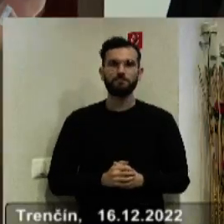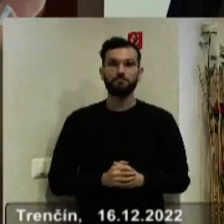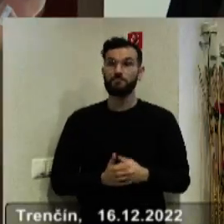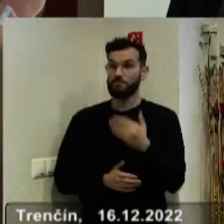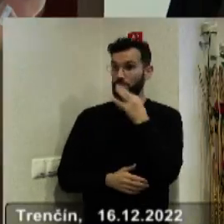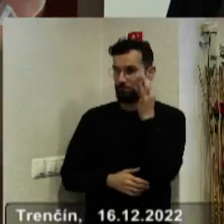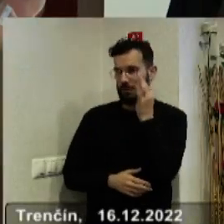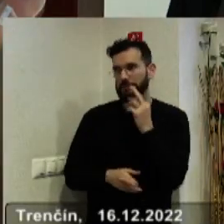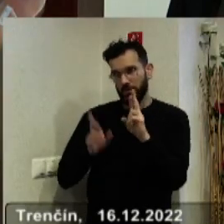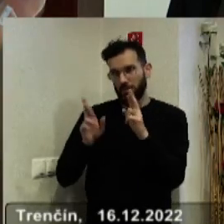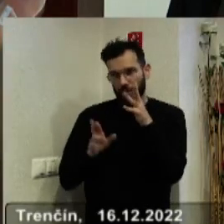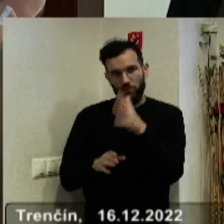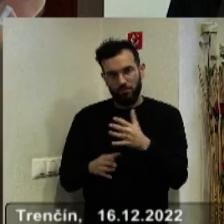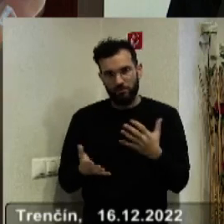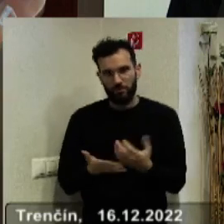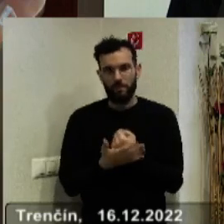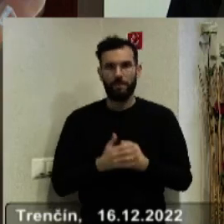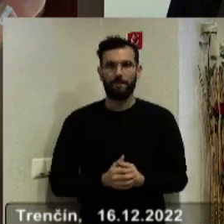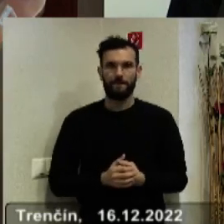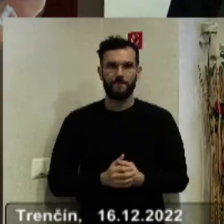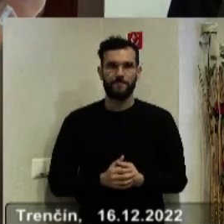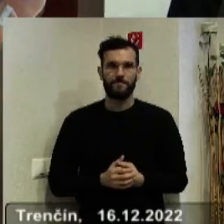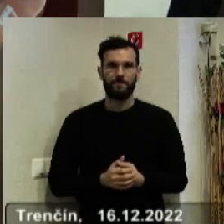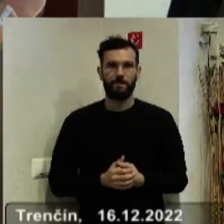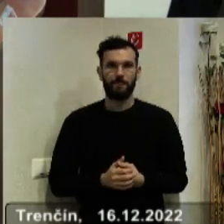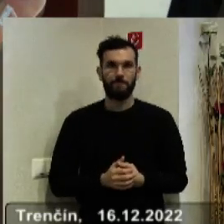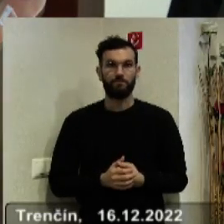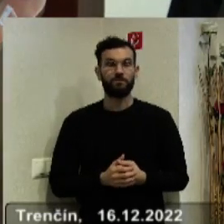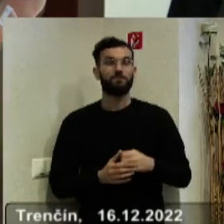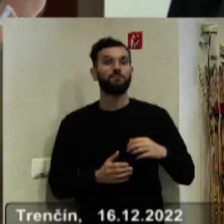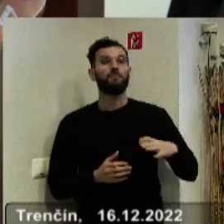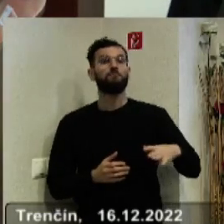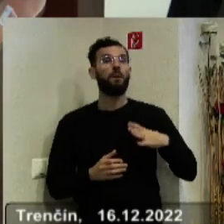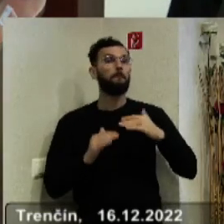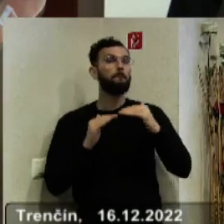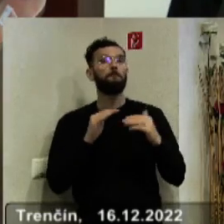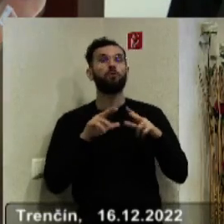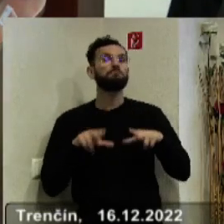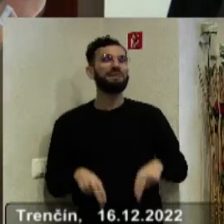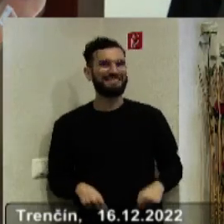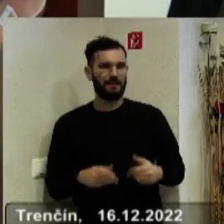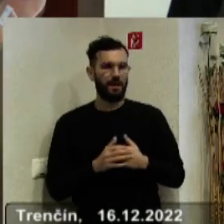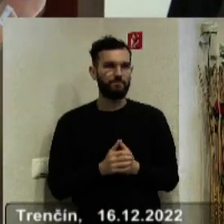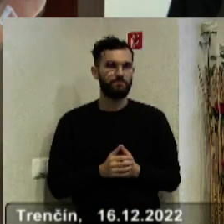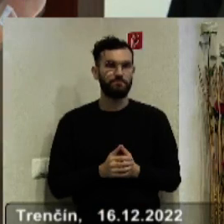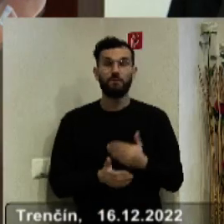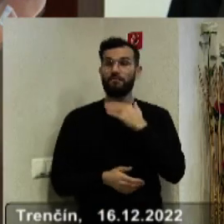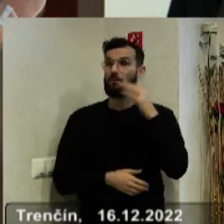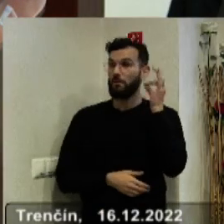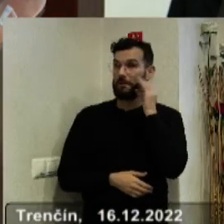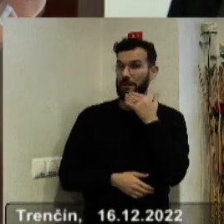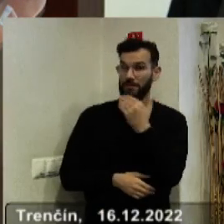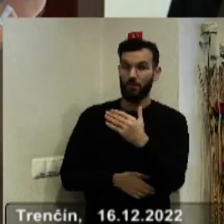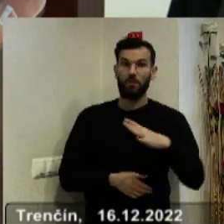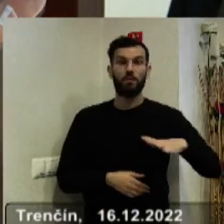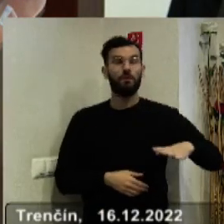Ďakujem pekne. Tu nádej máme všetci, pani poslankyňa. Nádejame sa. Pán predseda Bartek, nech sa páči. Veľmi pekne ďakujem za